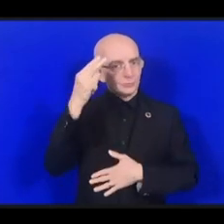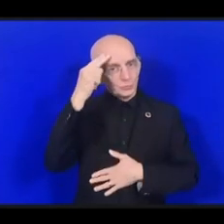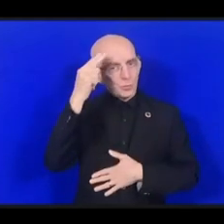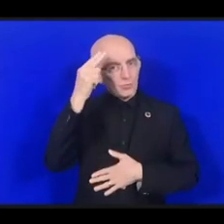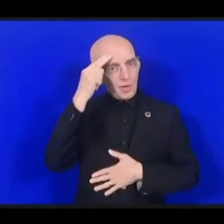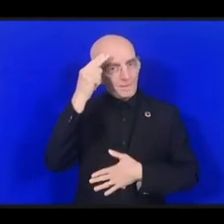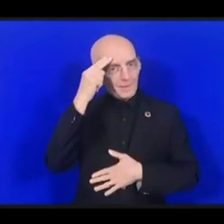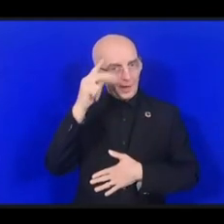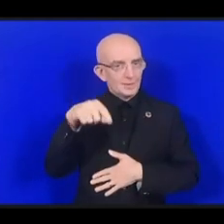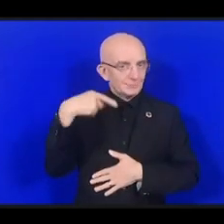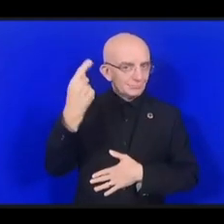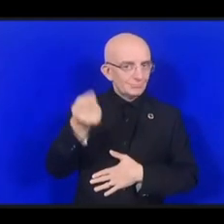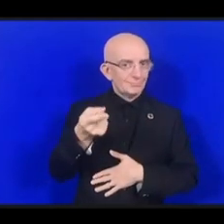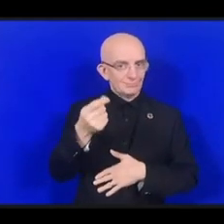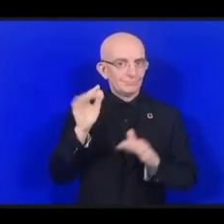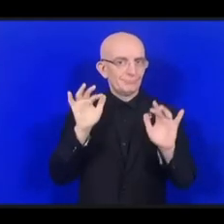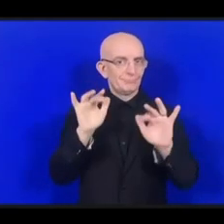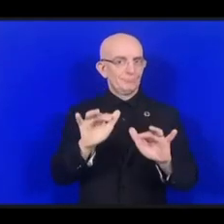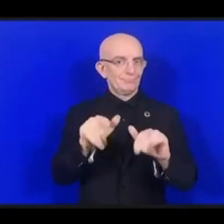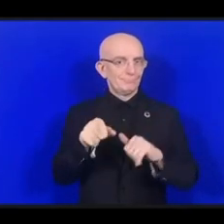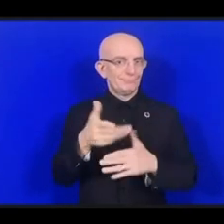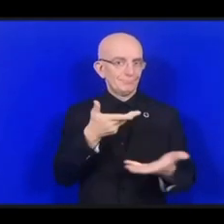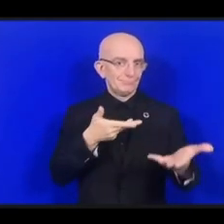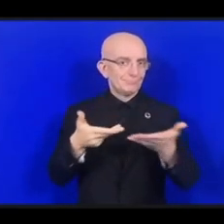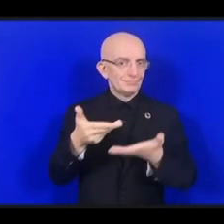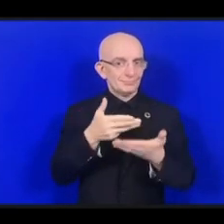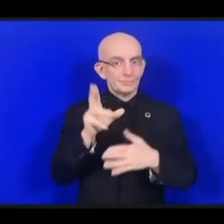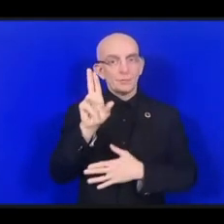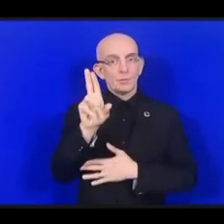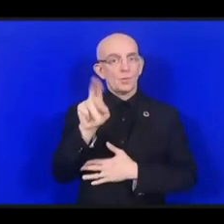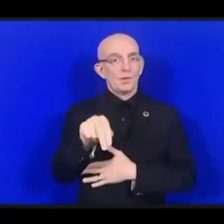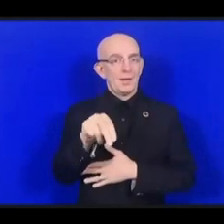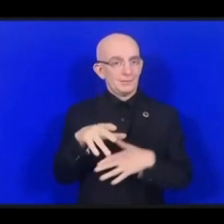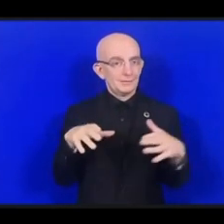и хочу сказать,